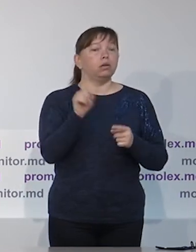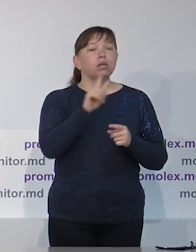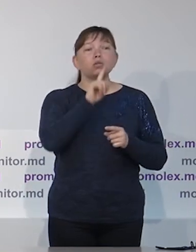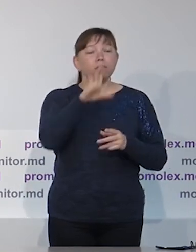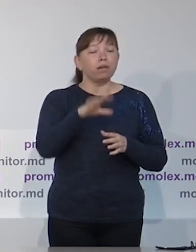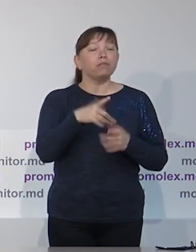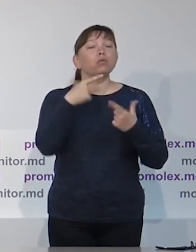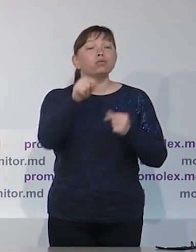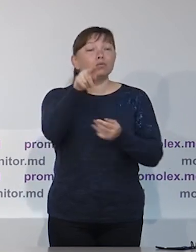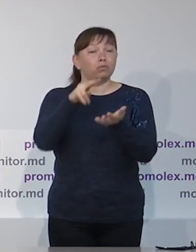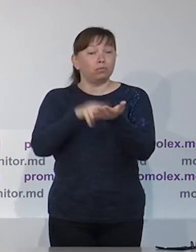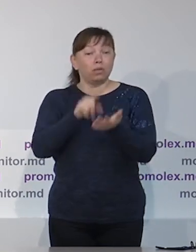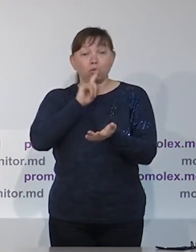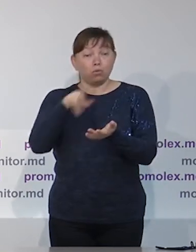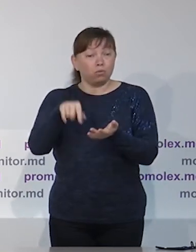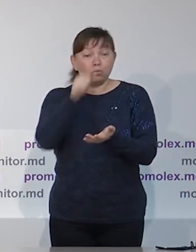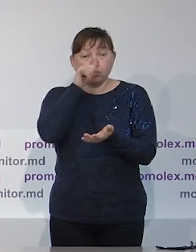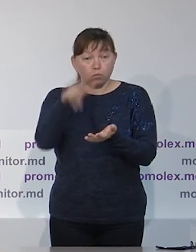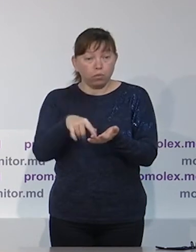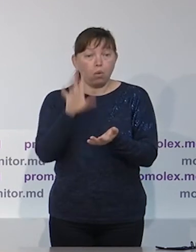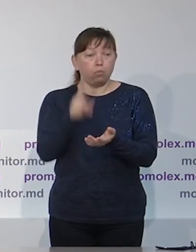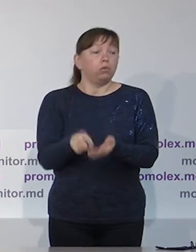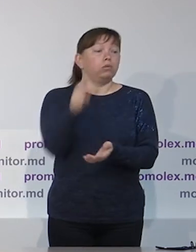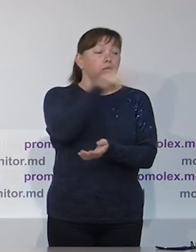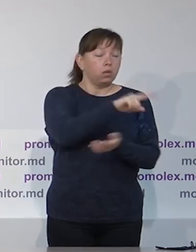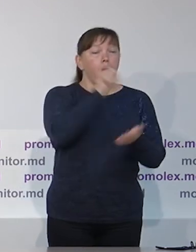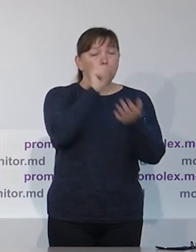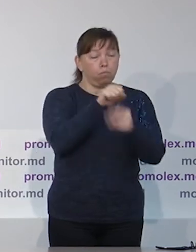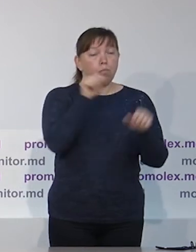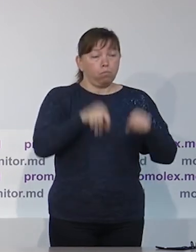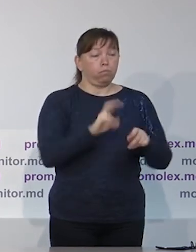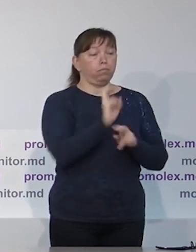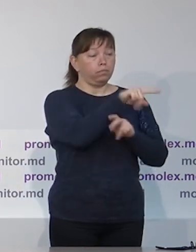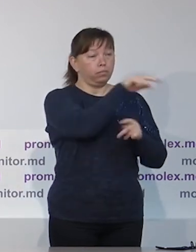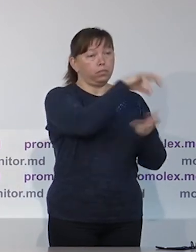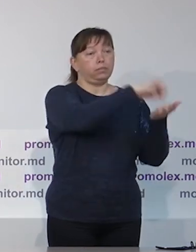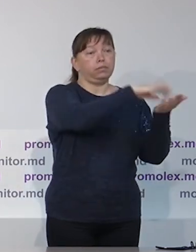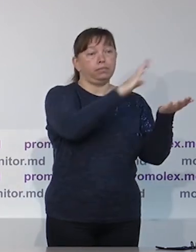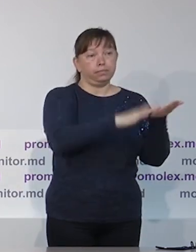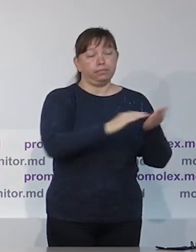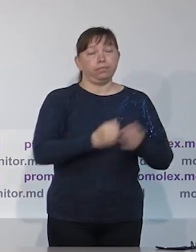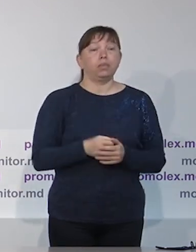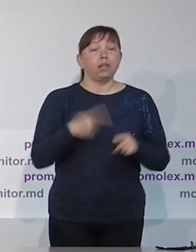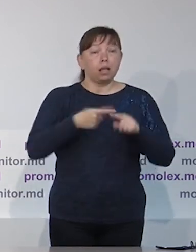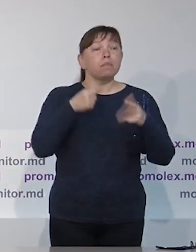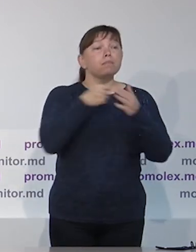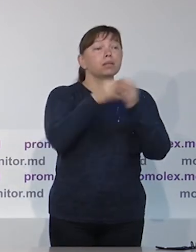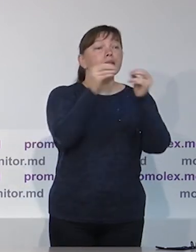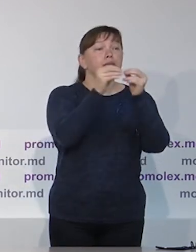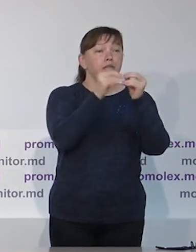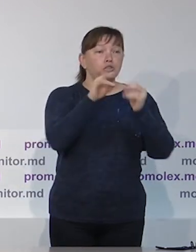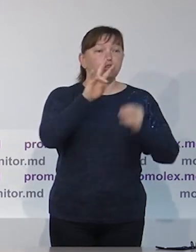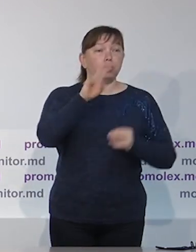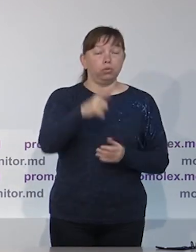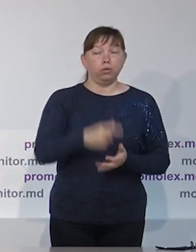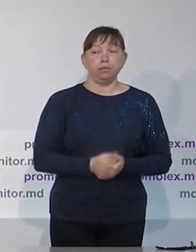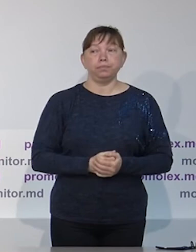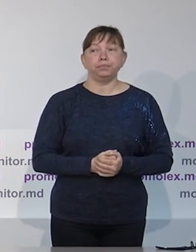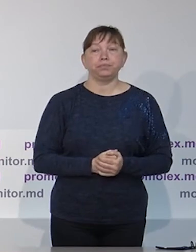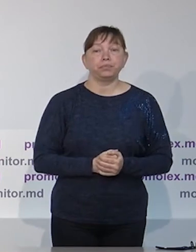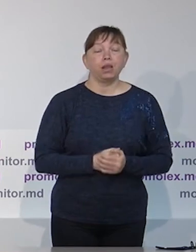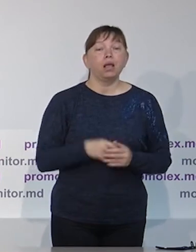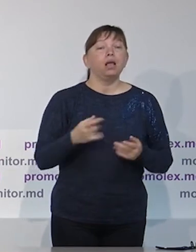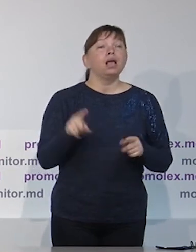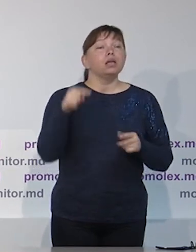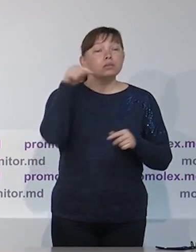поехать в другое место, оказаться в другой местности, пойти на избирательный участок